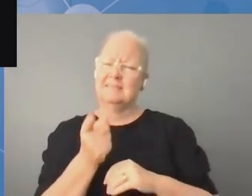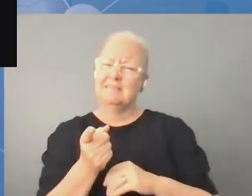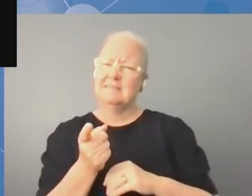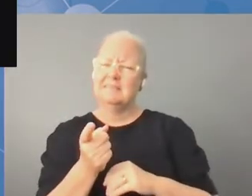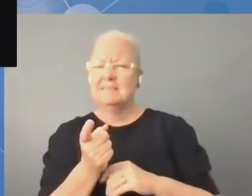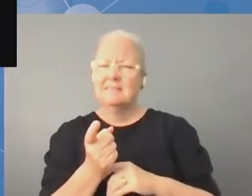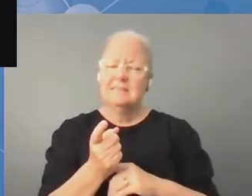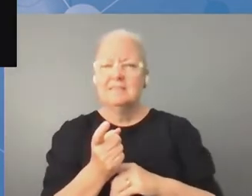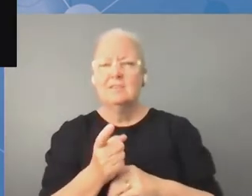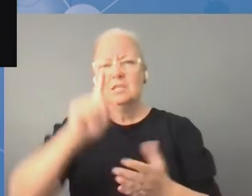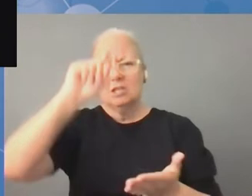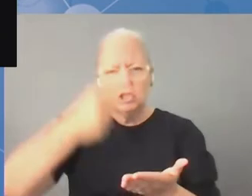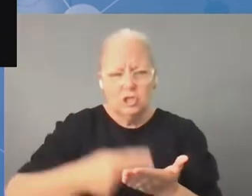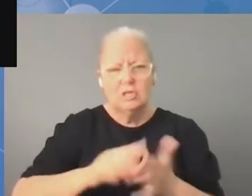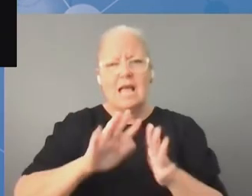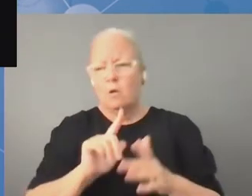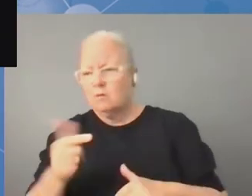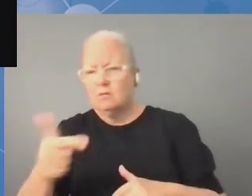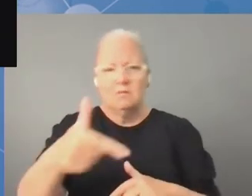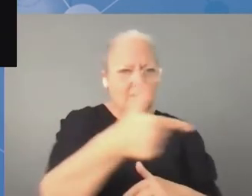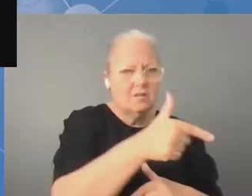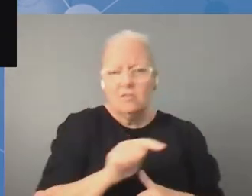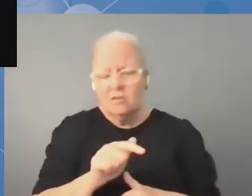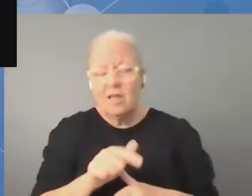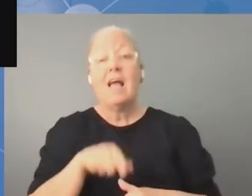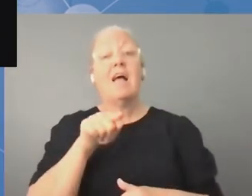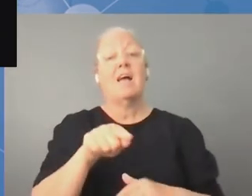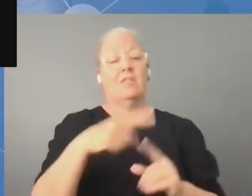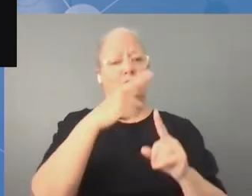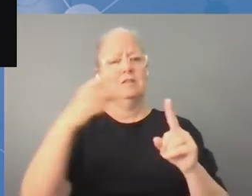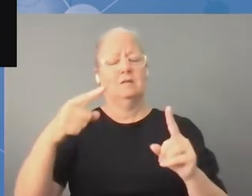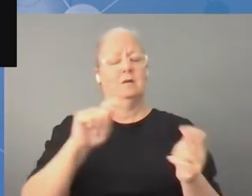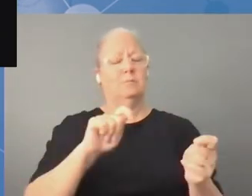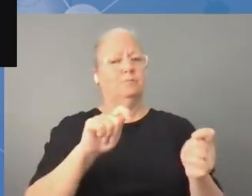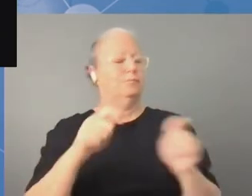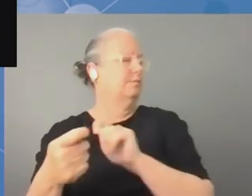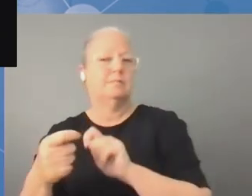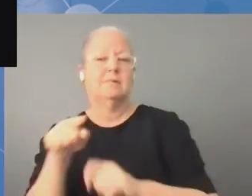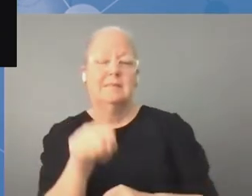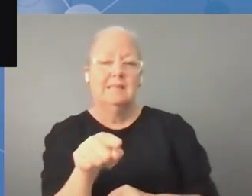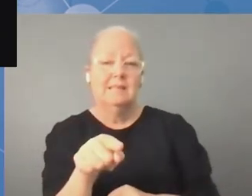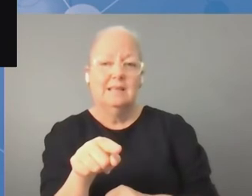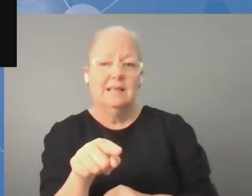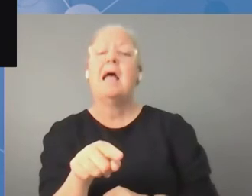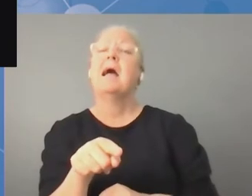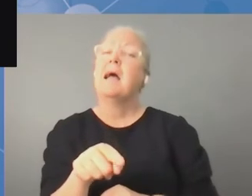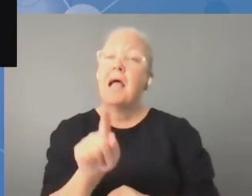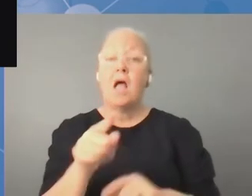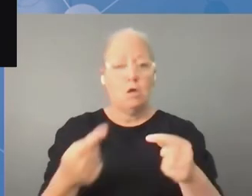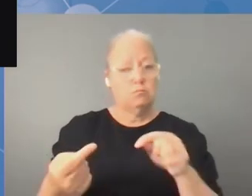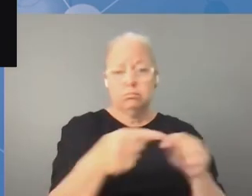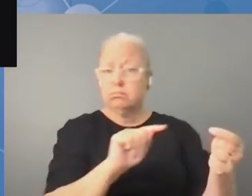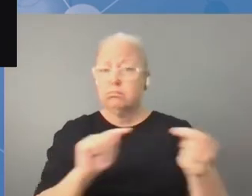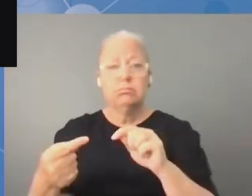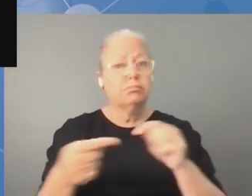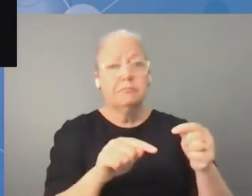debat wspaniała, ale także waga języków i różnorodności lingwistycznej